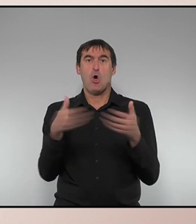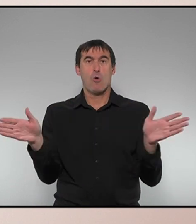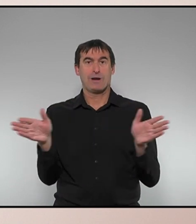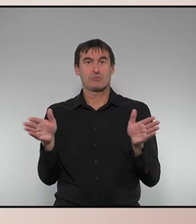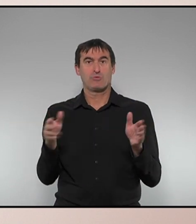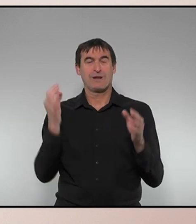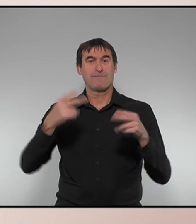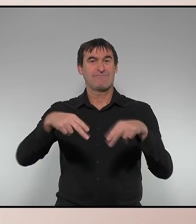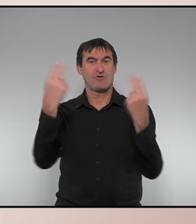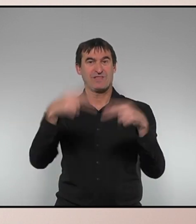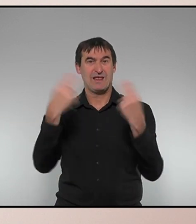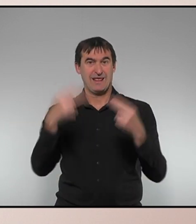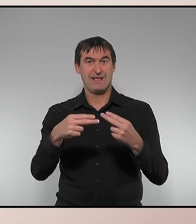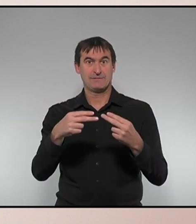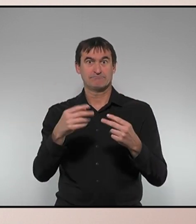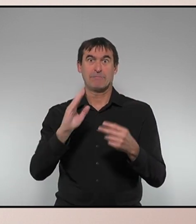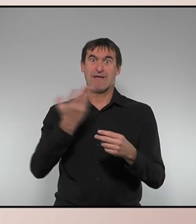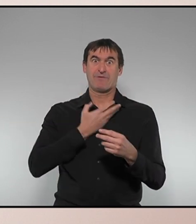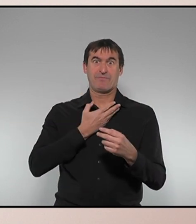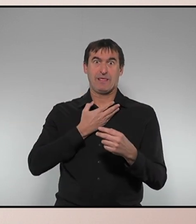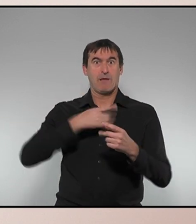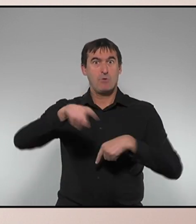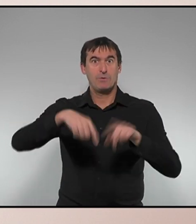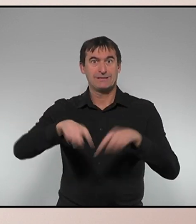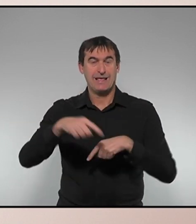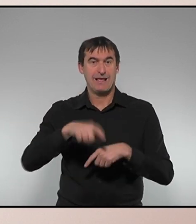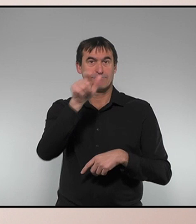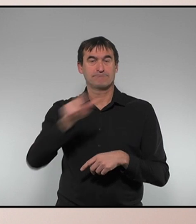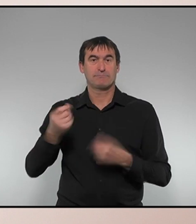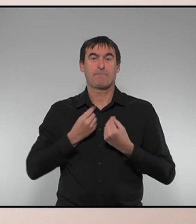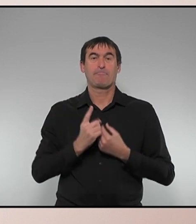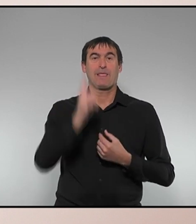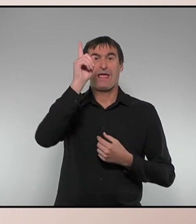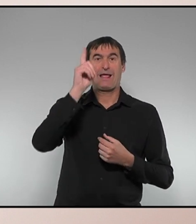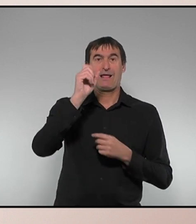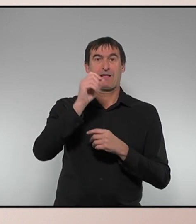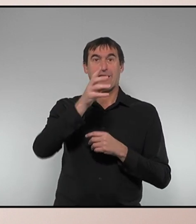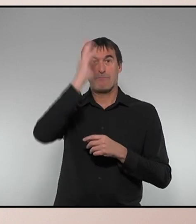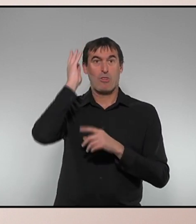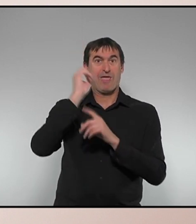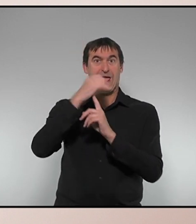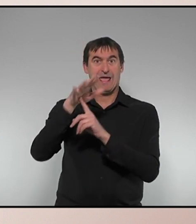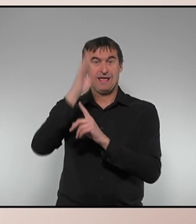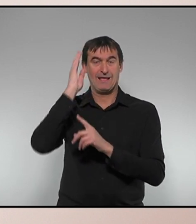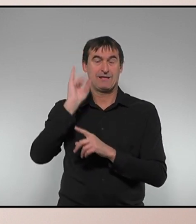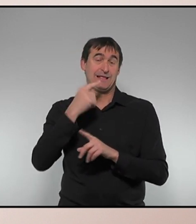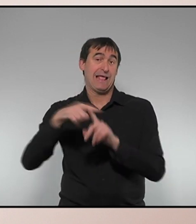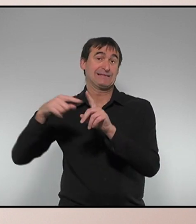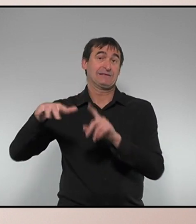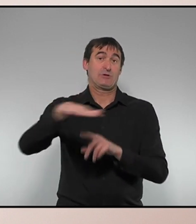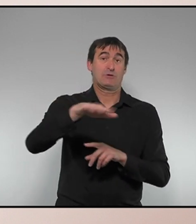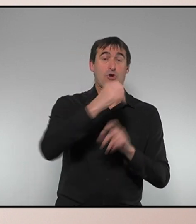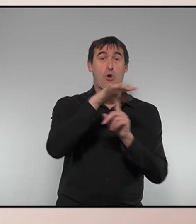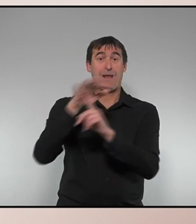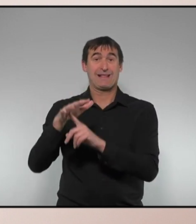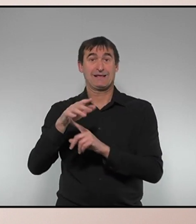transfronterers que estan afectant a la mobilitat de ciutadans de l'Alt Empordà, fonamentalment d'altres comarques del Pirineu